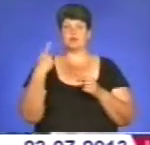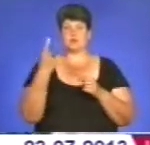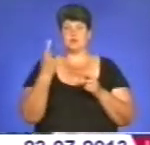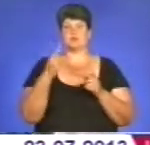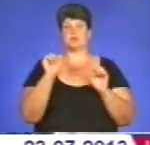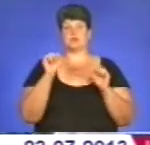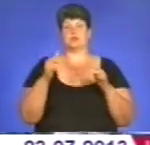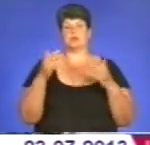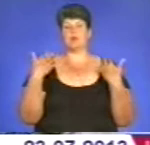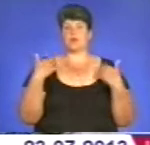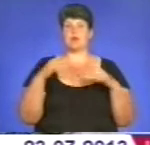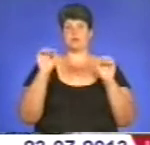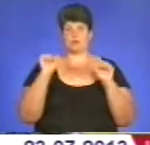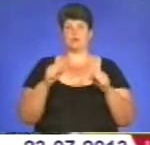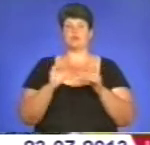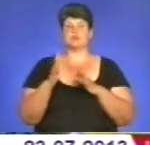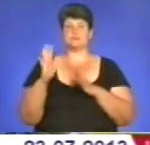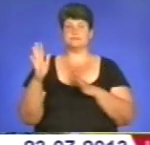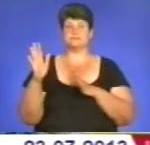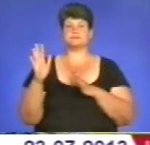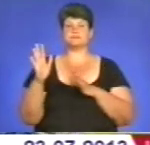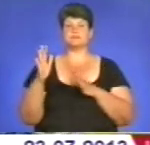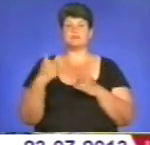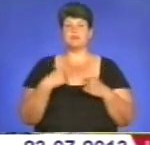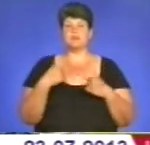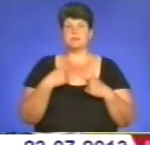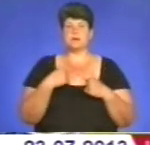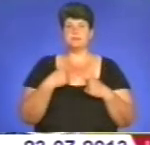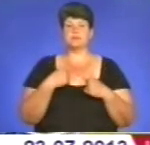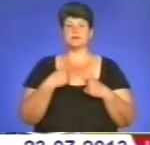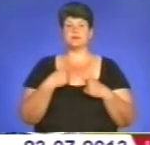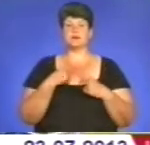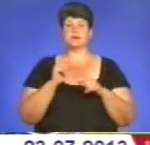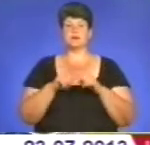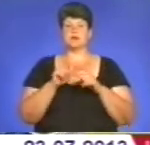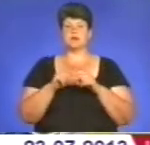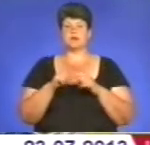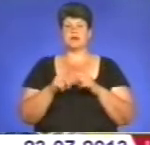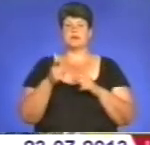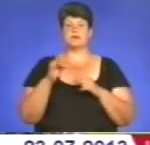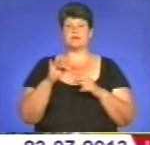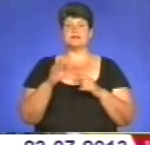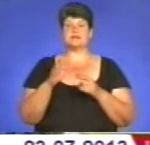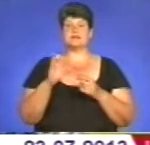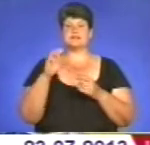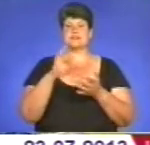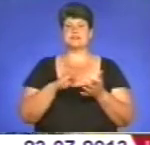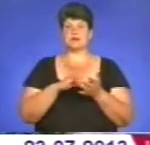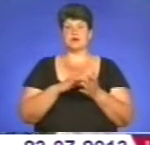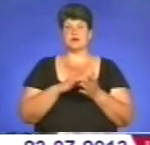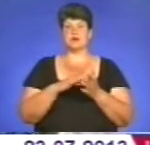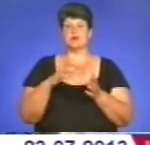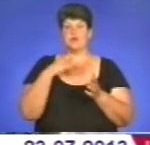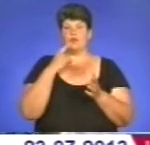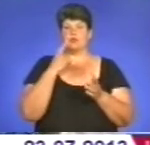ведемо свої спостереження на підставі матеріалів, які нам надається облгідрометроцентром. І коли випадку настає